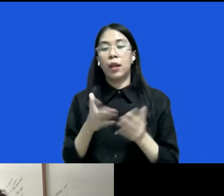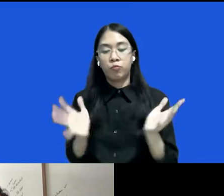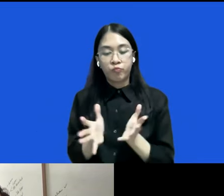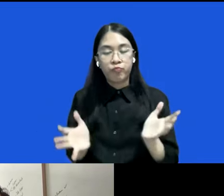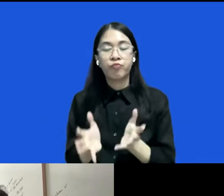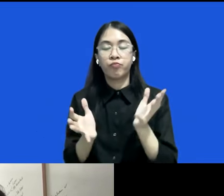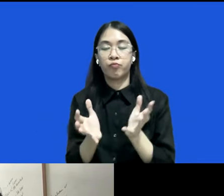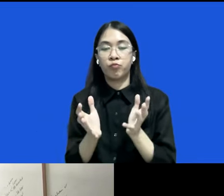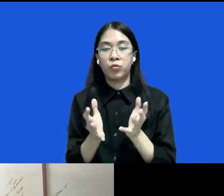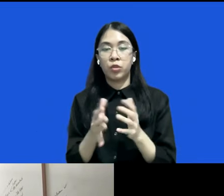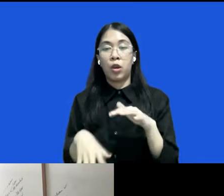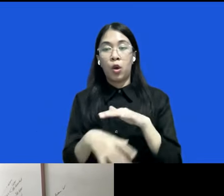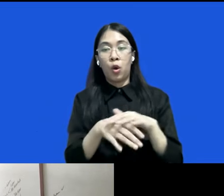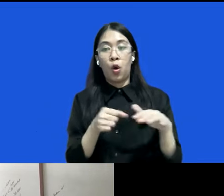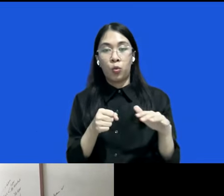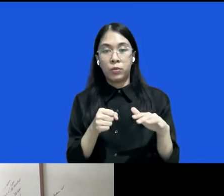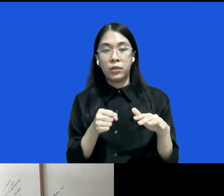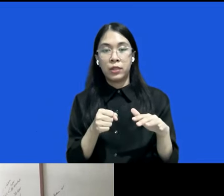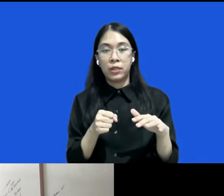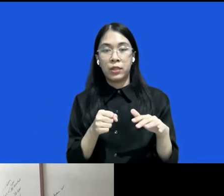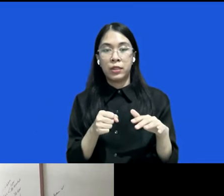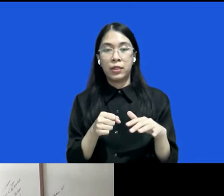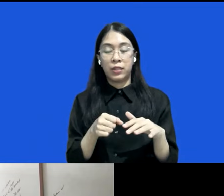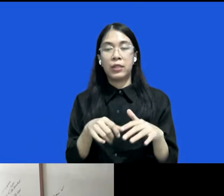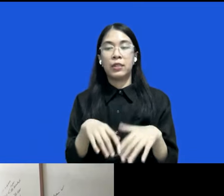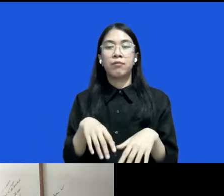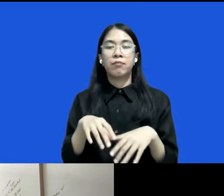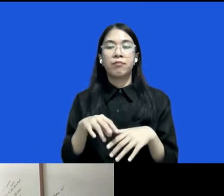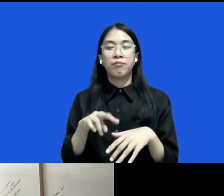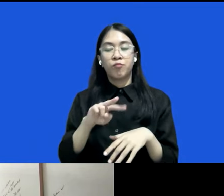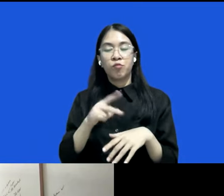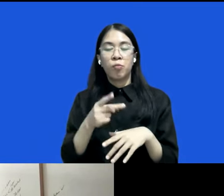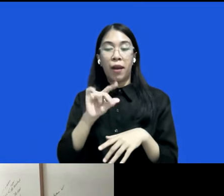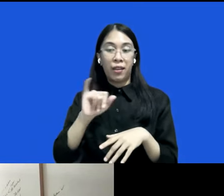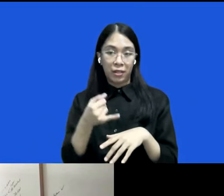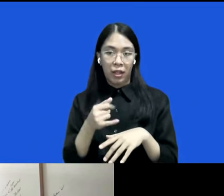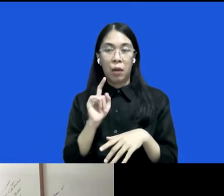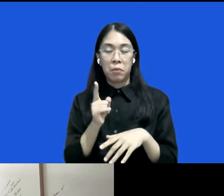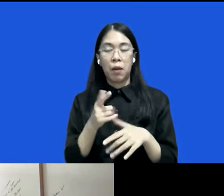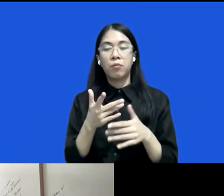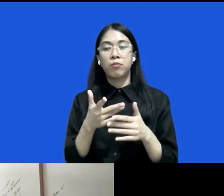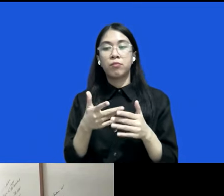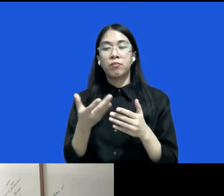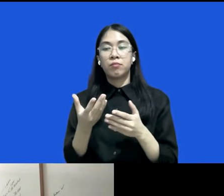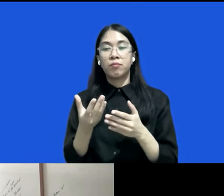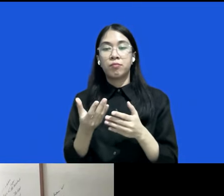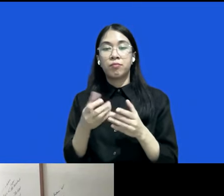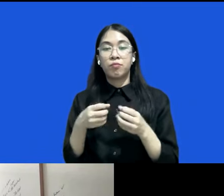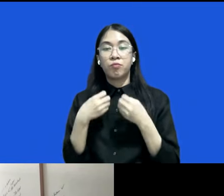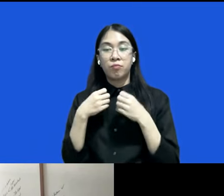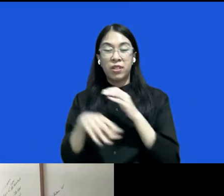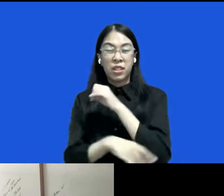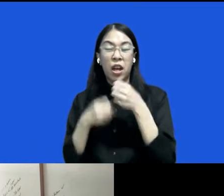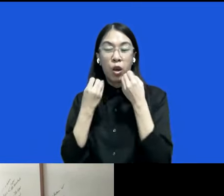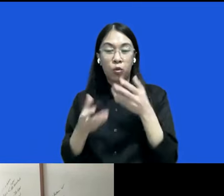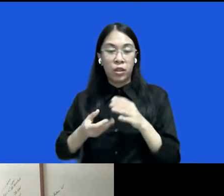korupsi itu bisa di-RJ kan sederhana seperti itu sepanjang sudah mengembalikan kerugian negara